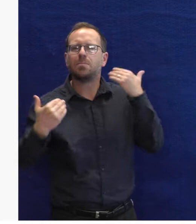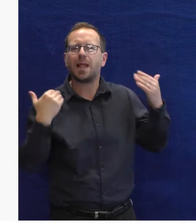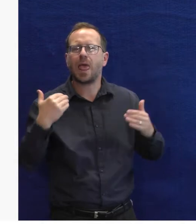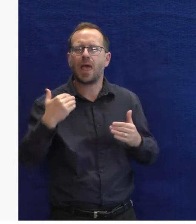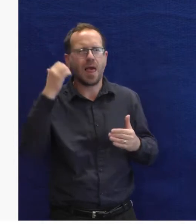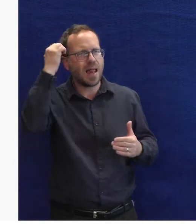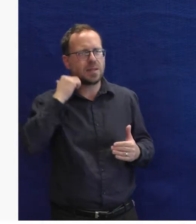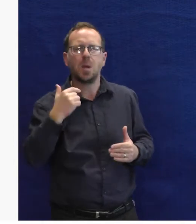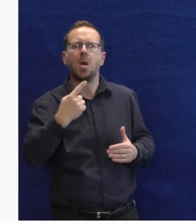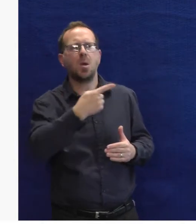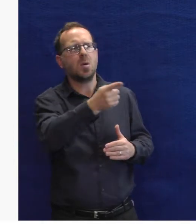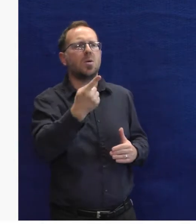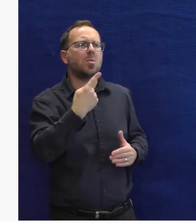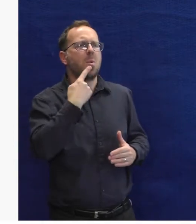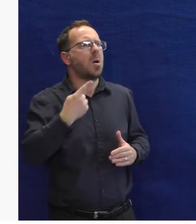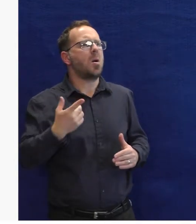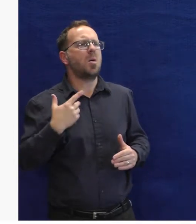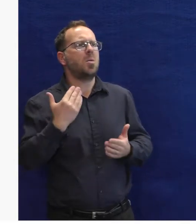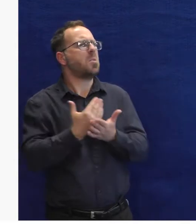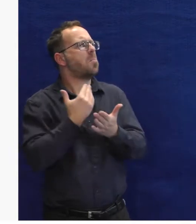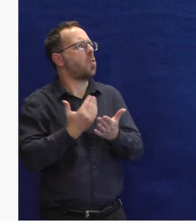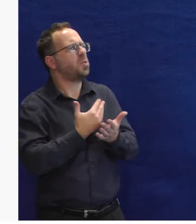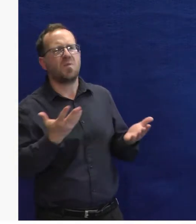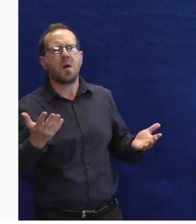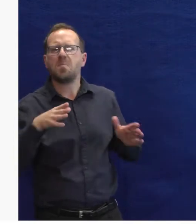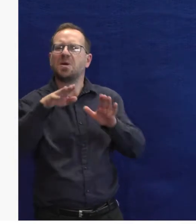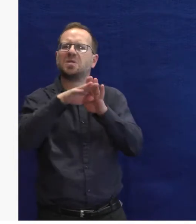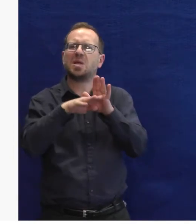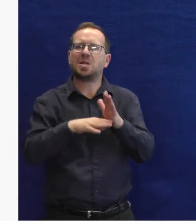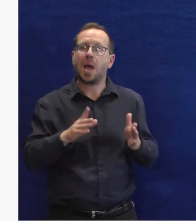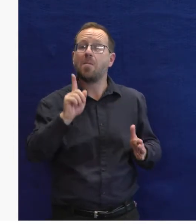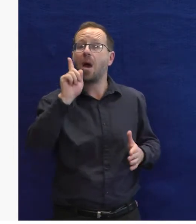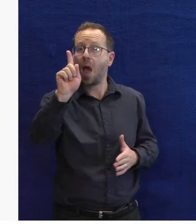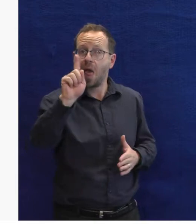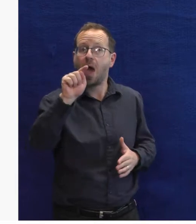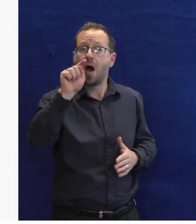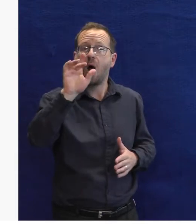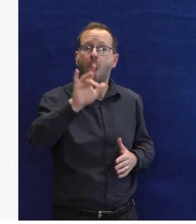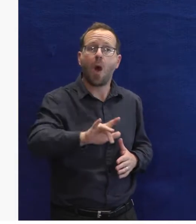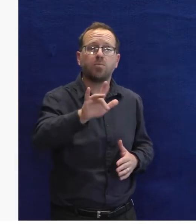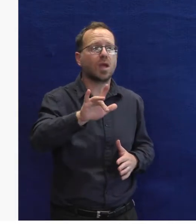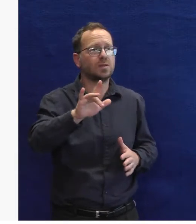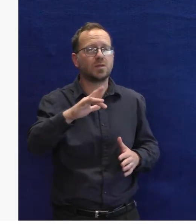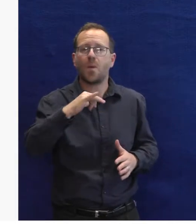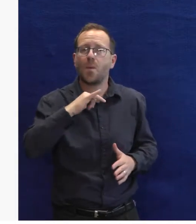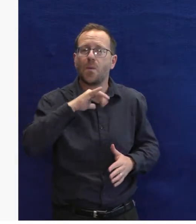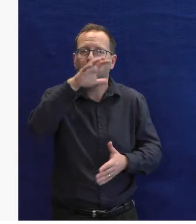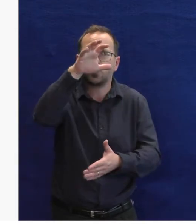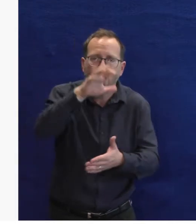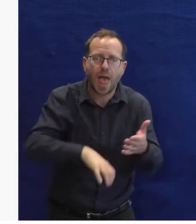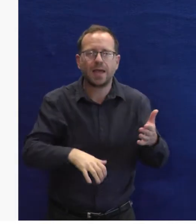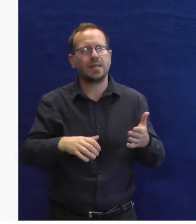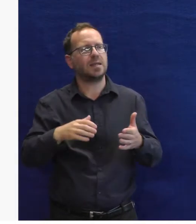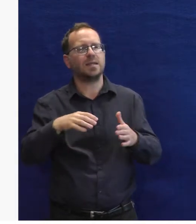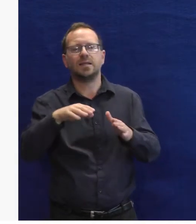možná někteří z vás si řeknou, ale já seznam nepoužívám, protože nechodím na tu hlavní stránku. Ale za ten měsíc spousta